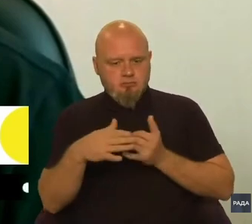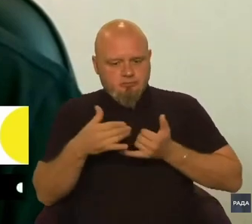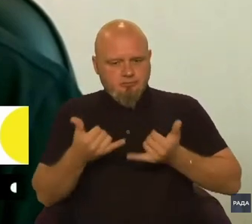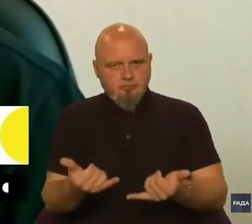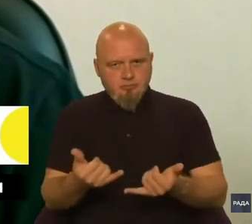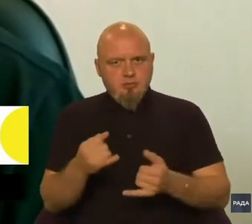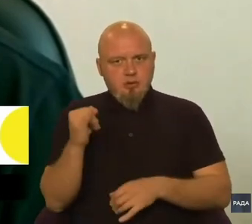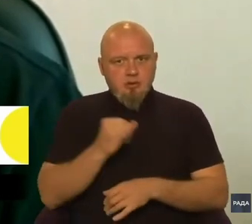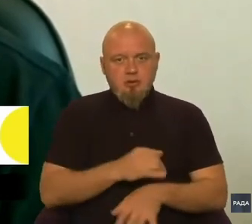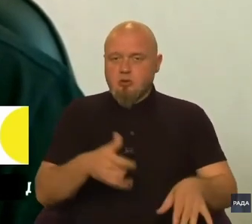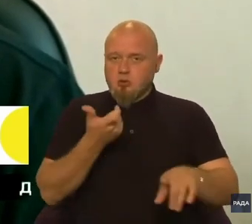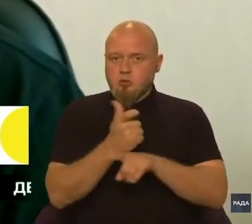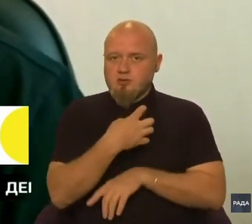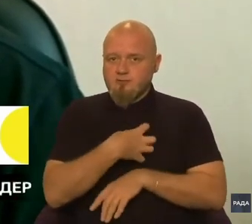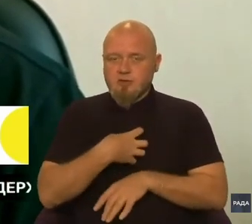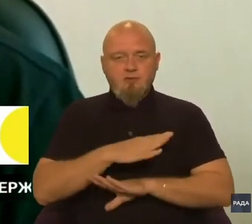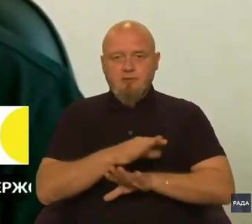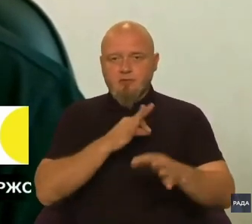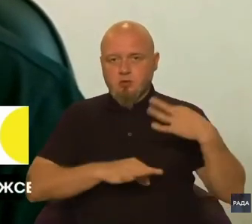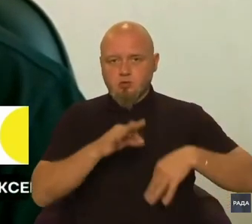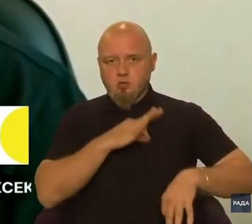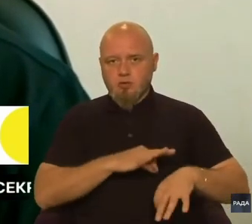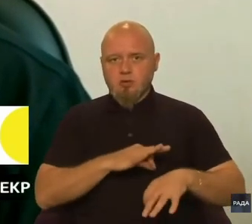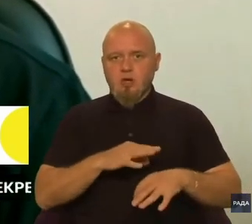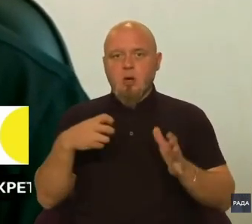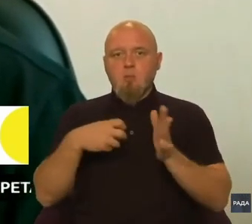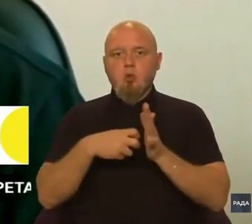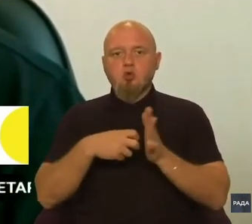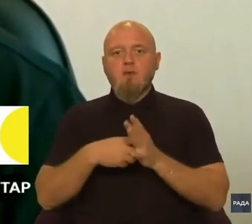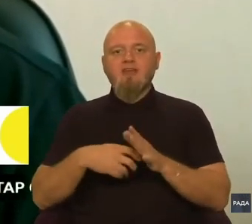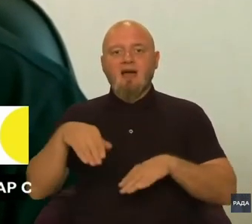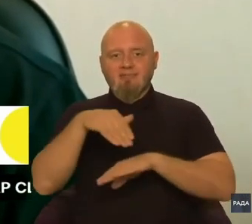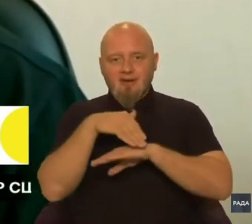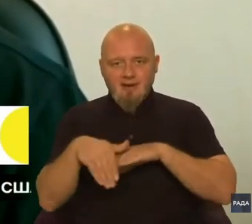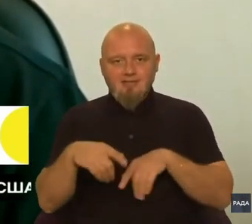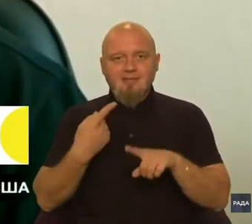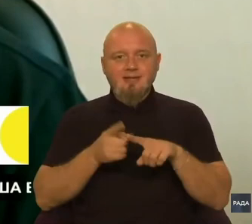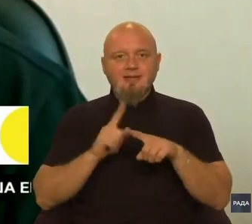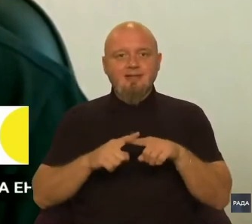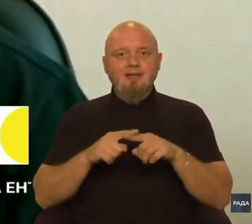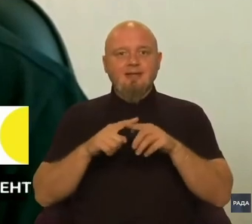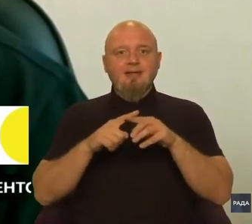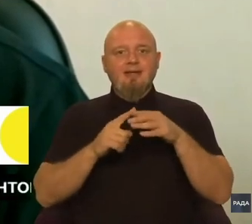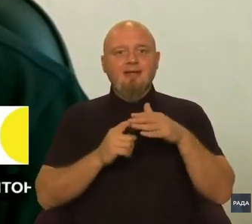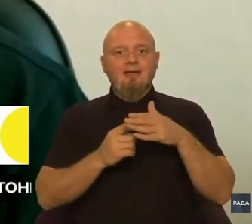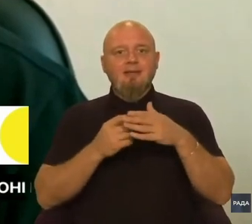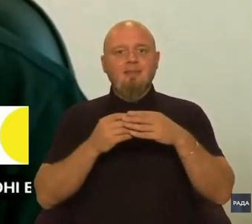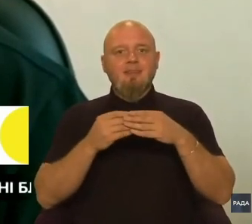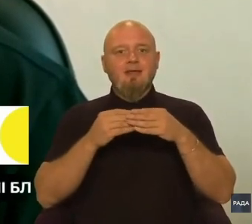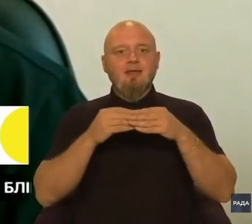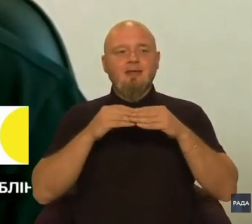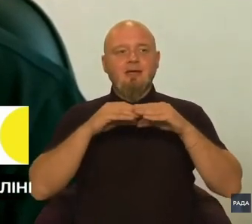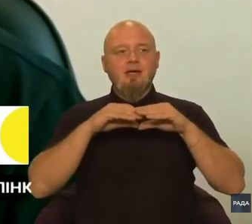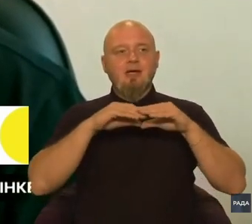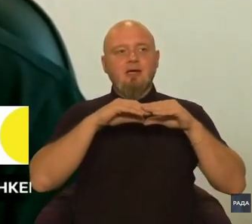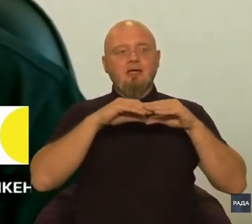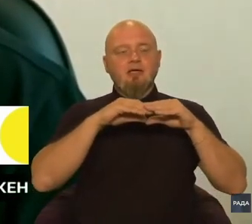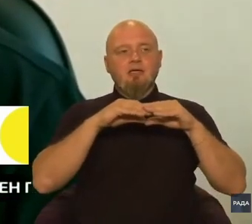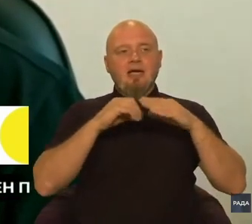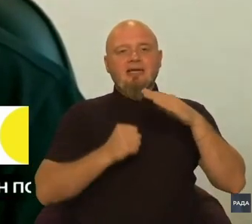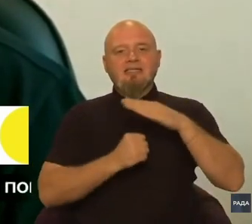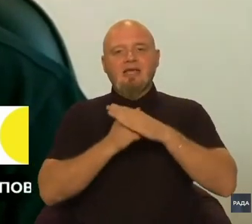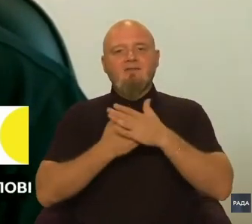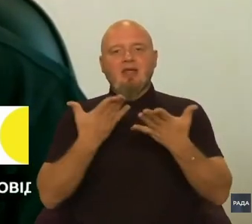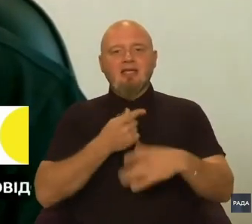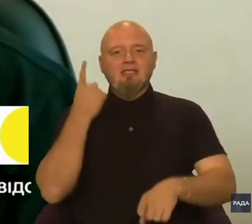І, дуже важливо, не використовувати поштові адреси тих серверів, які заборонені в Україні. А